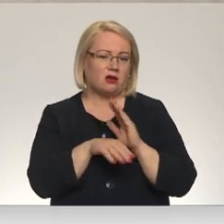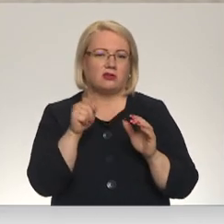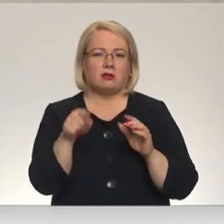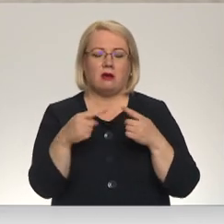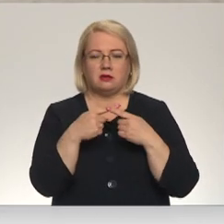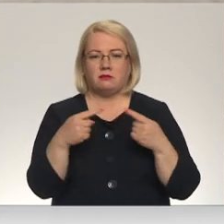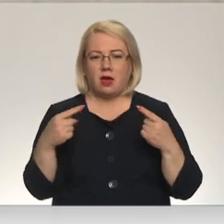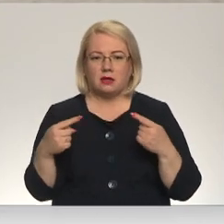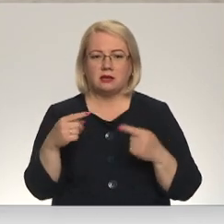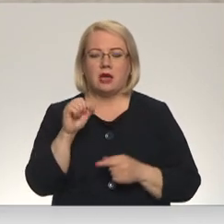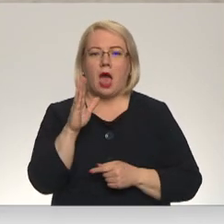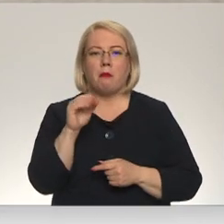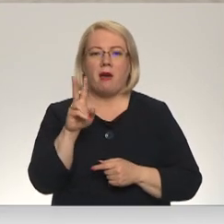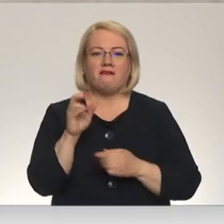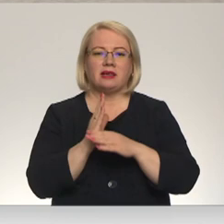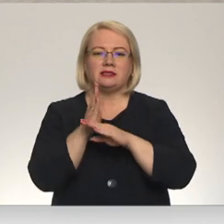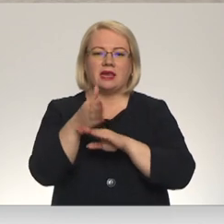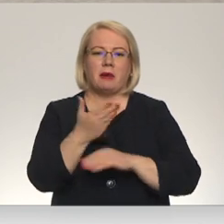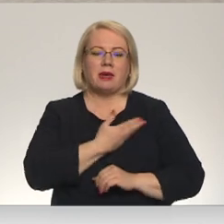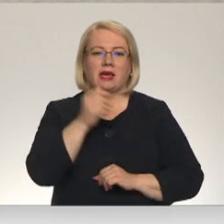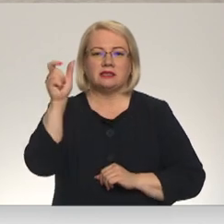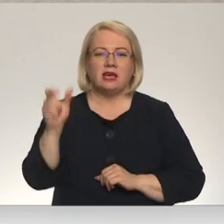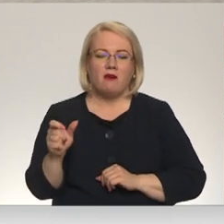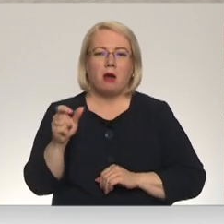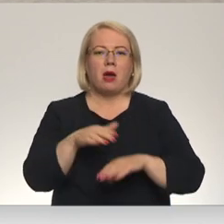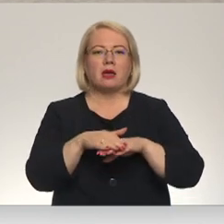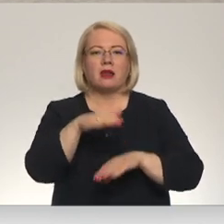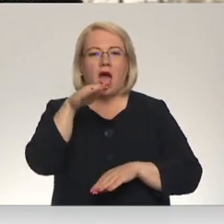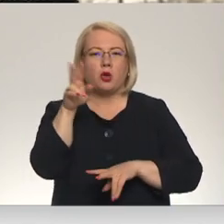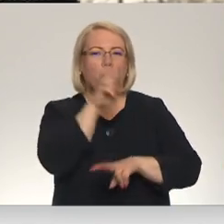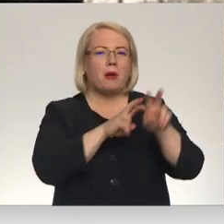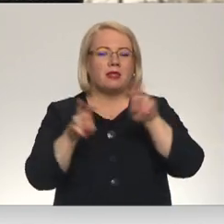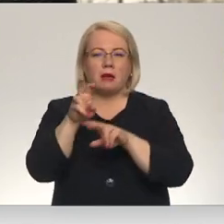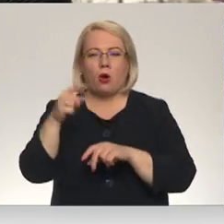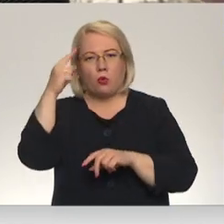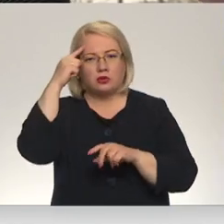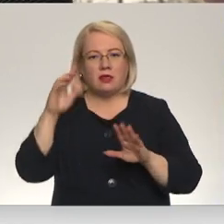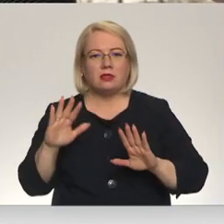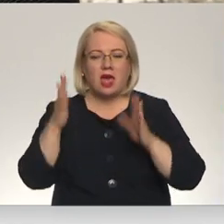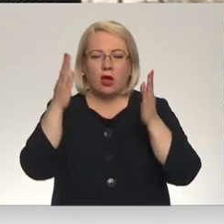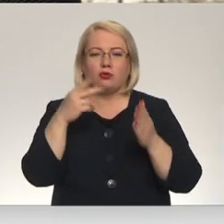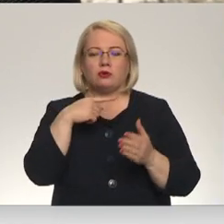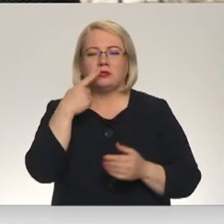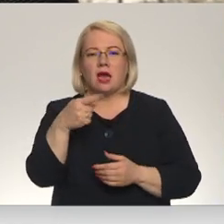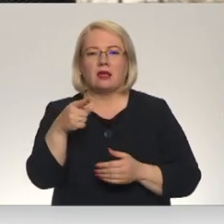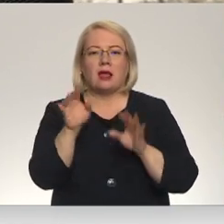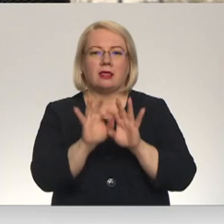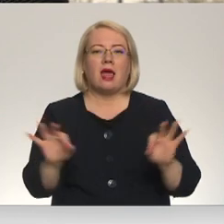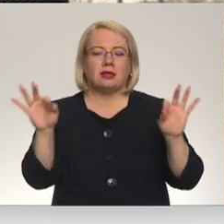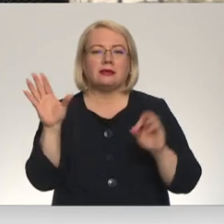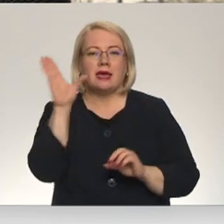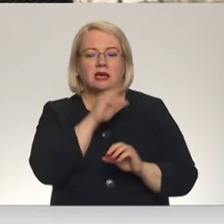mantas. Abauciem iedzīvotājs Zigurds par krājumu medībām uzzinājas nejauši un uzskatījušo par lielisku iespēju, lai no